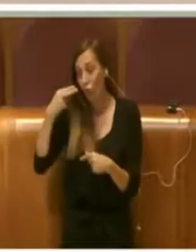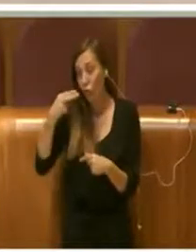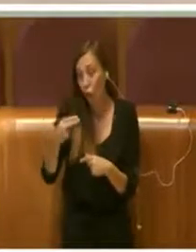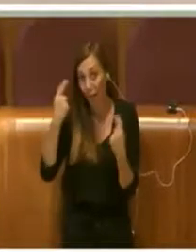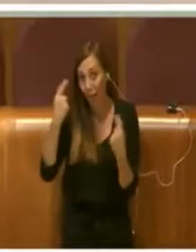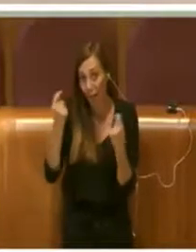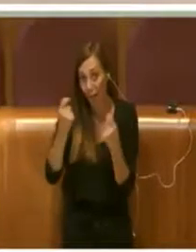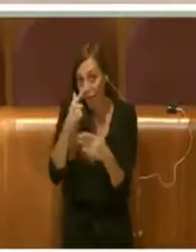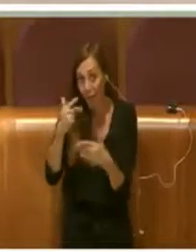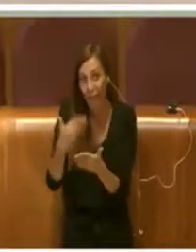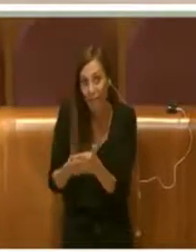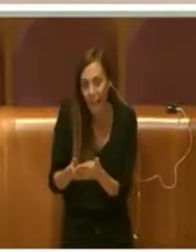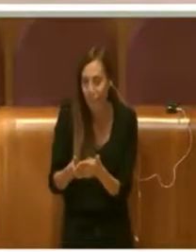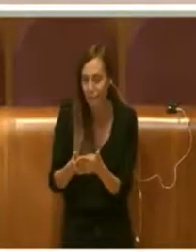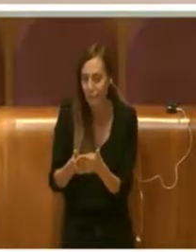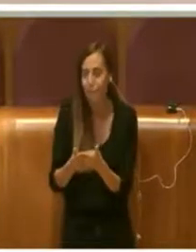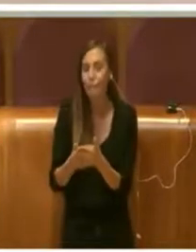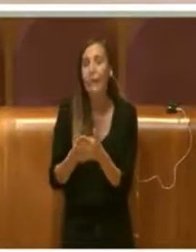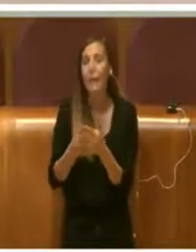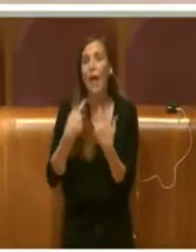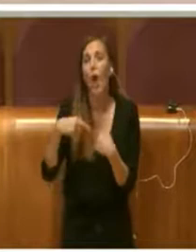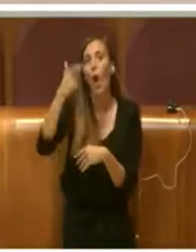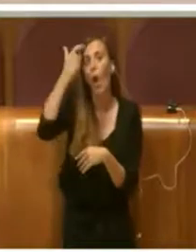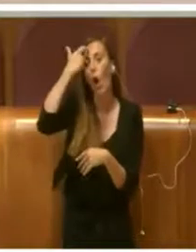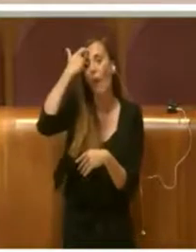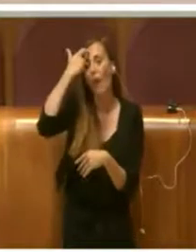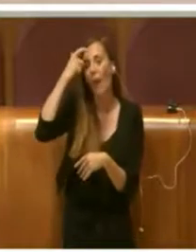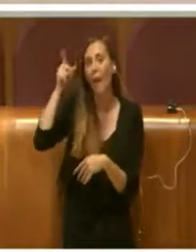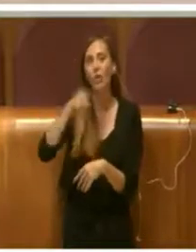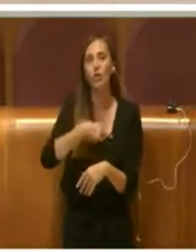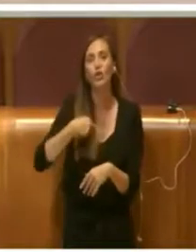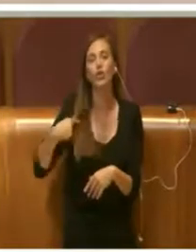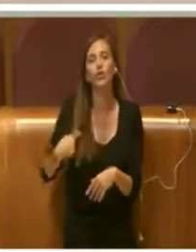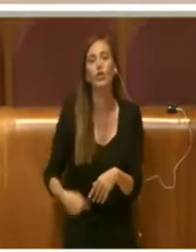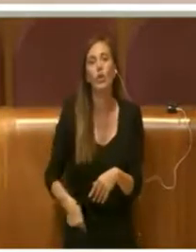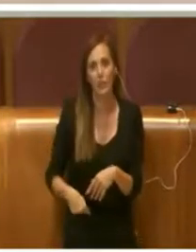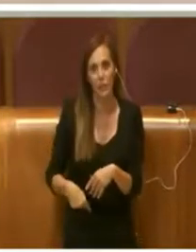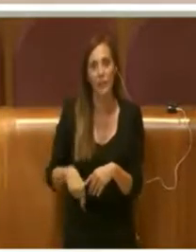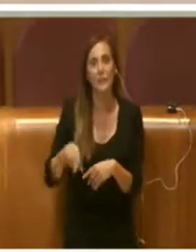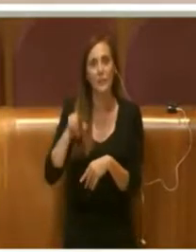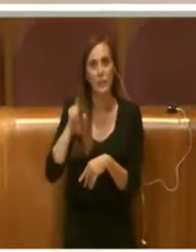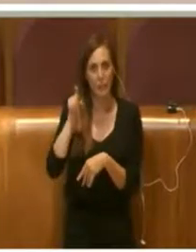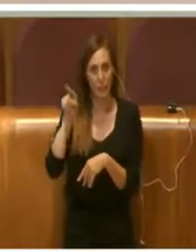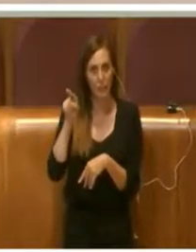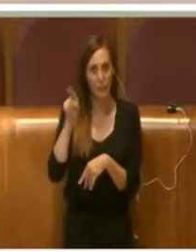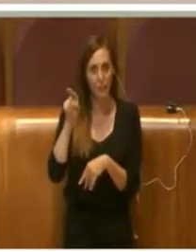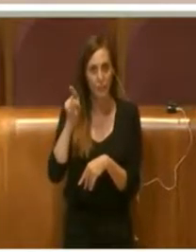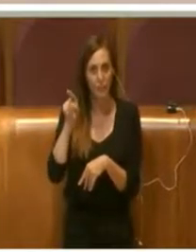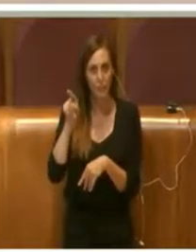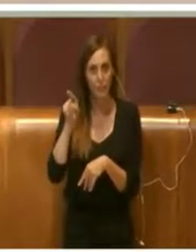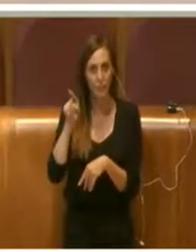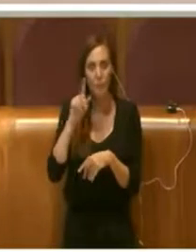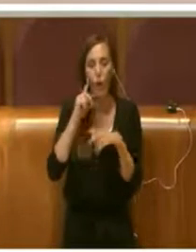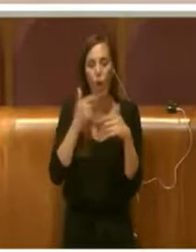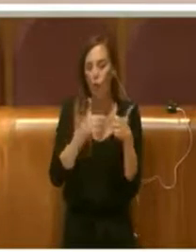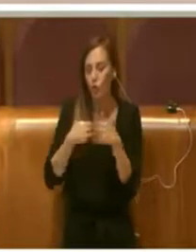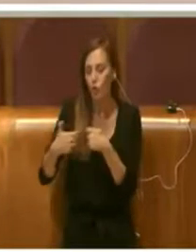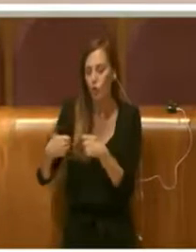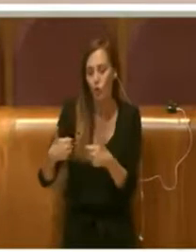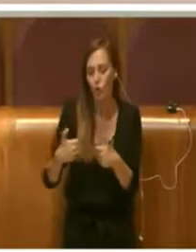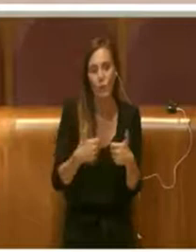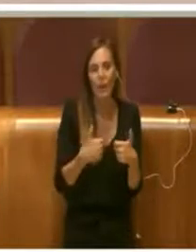e lo stesso governo cinese tramite ovviamente un sondaggio